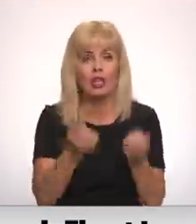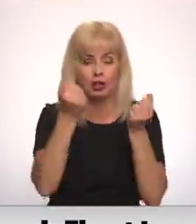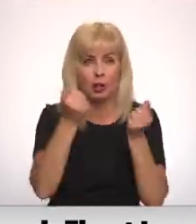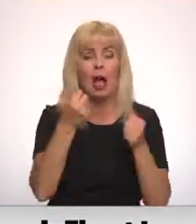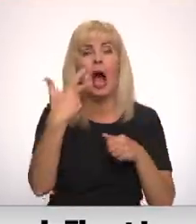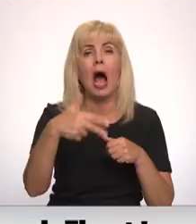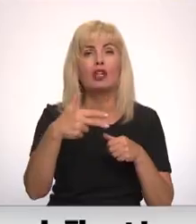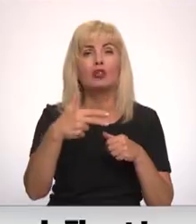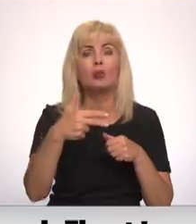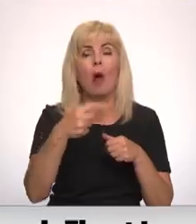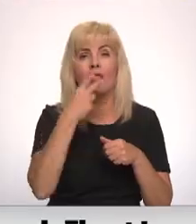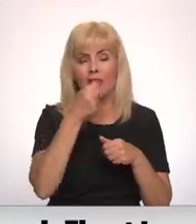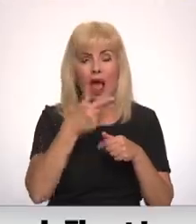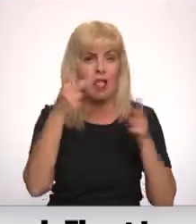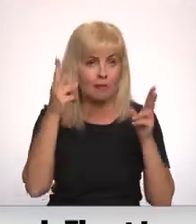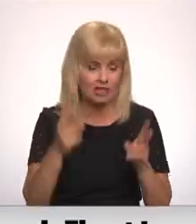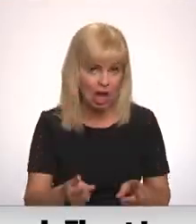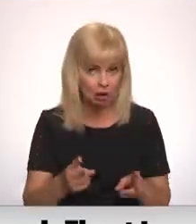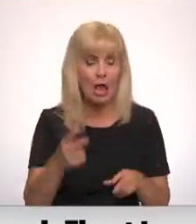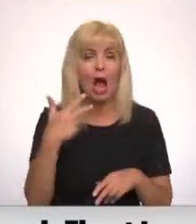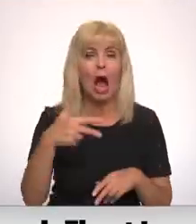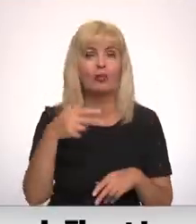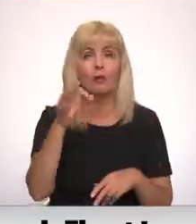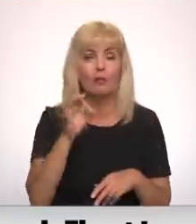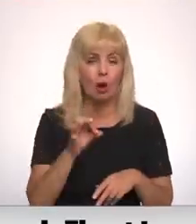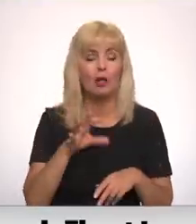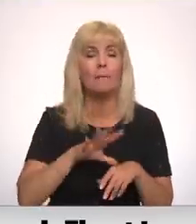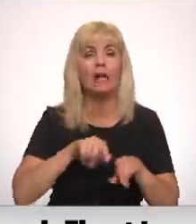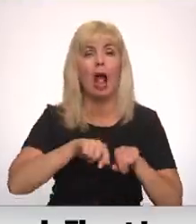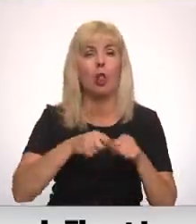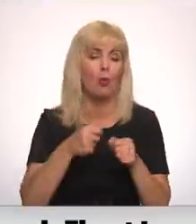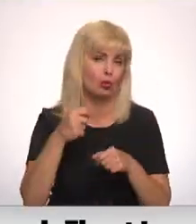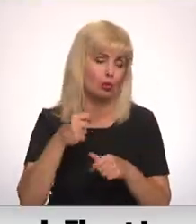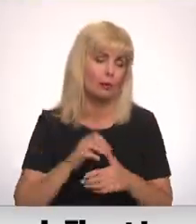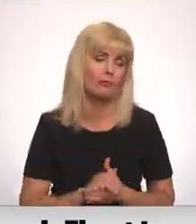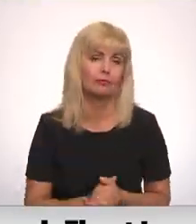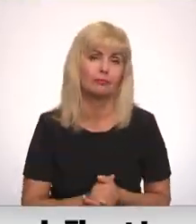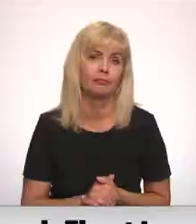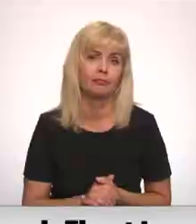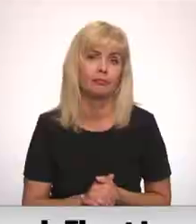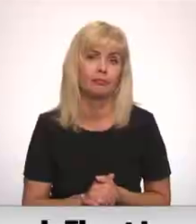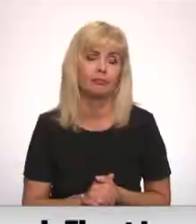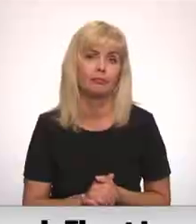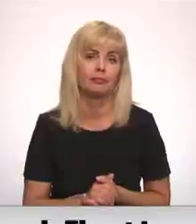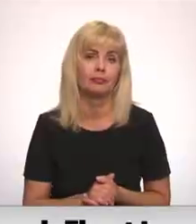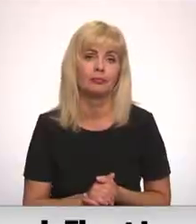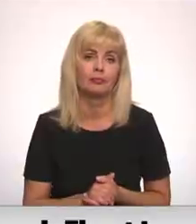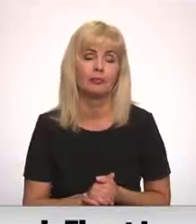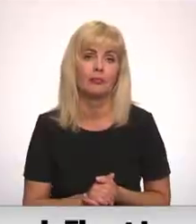negadījumu, no kuriem 40% gadījumu bijuši lūzumi. Dāvids Frenerpels, Ivo Vejs, Latvijas televīzija.